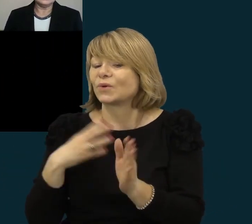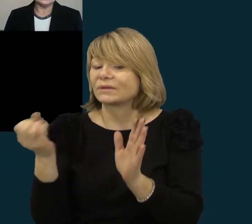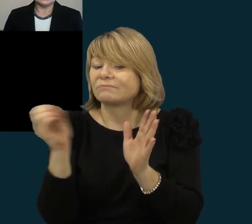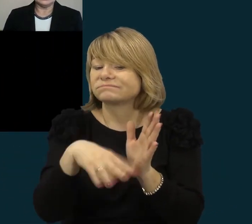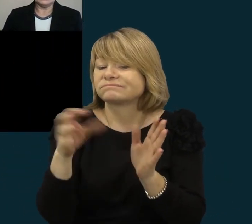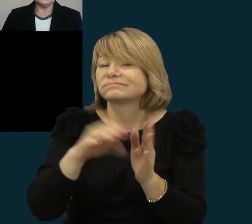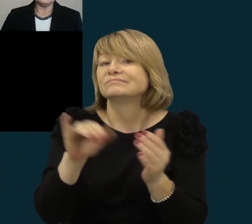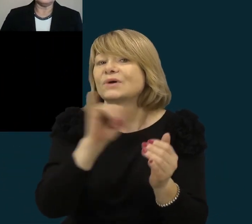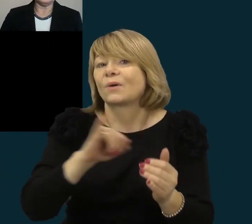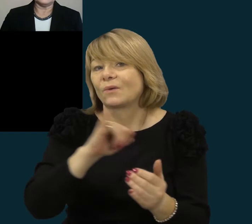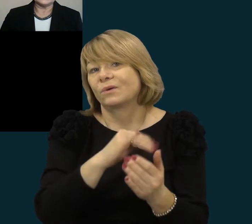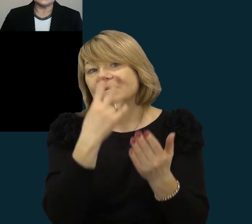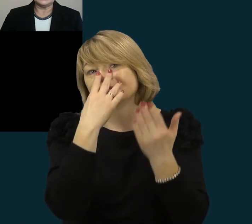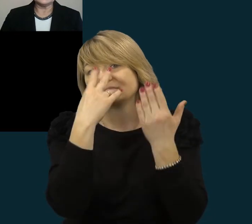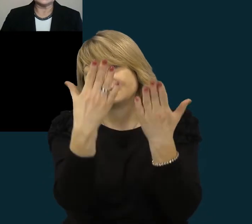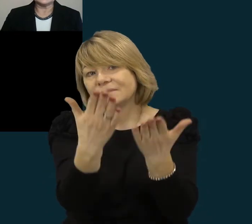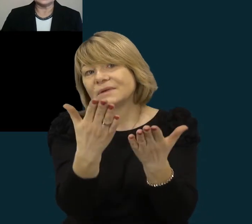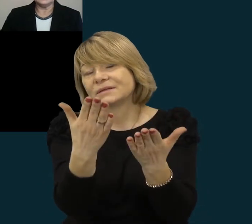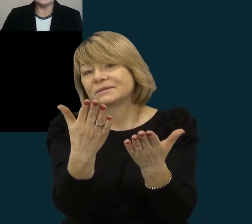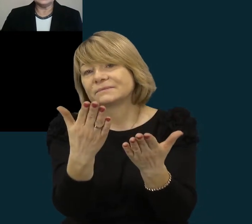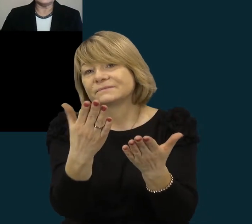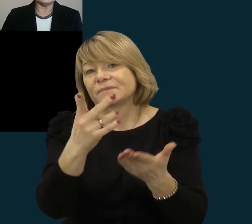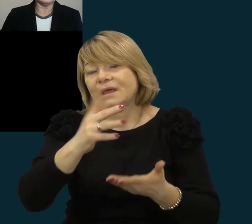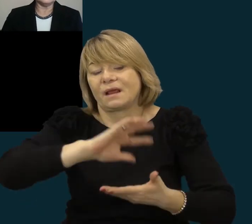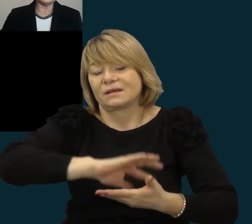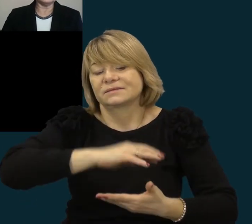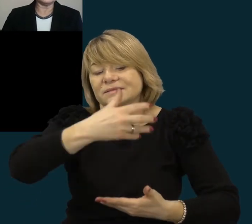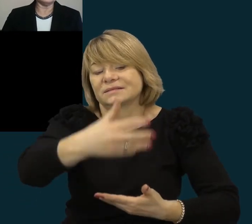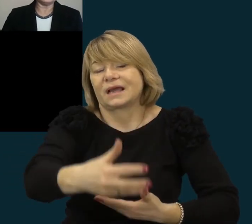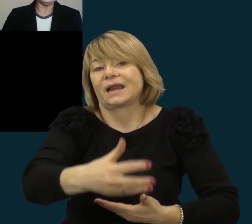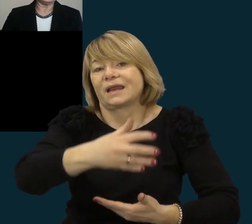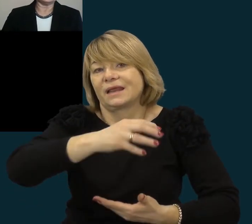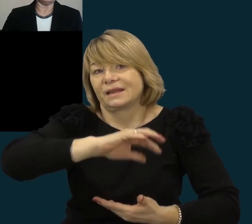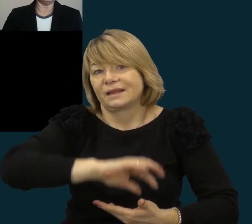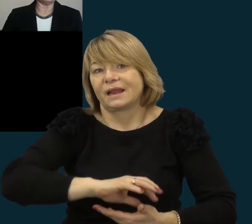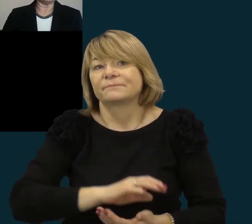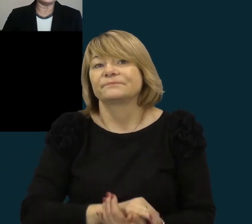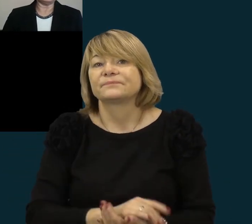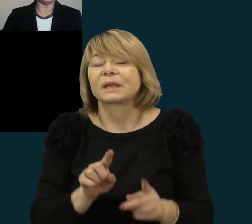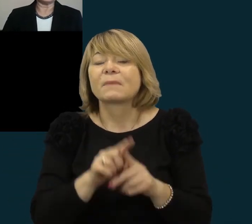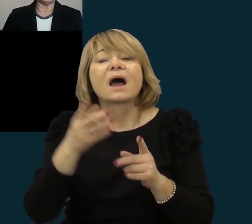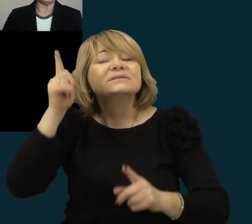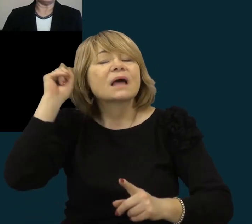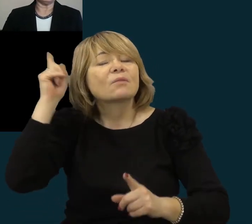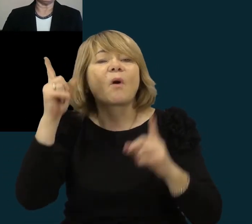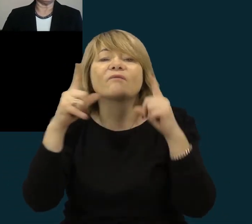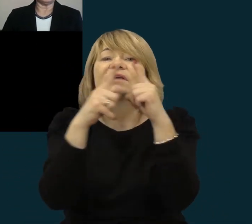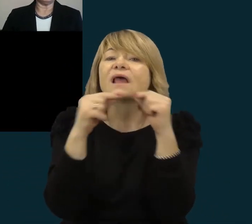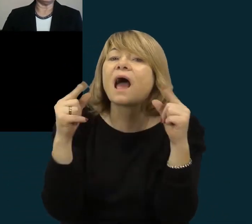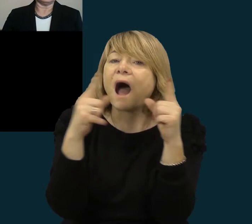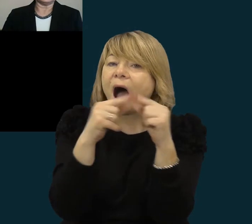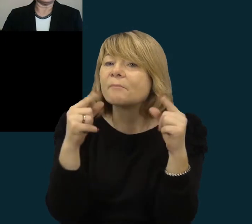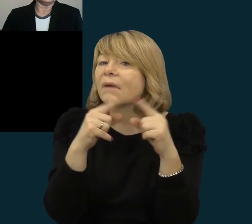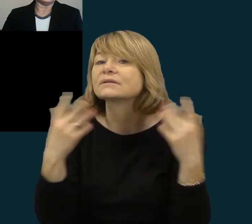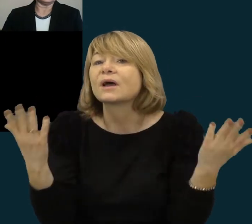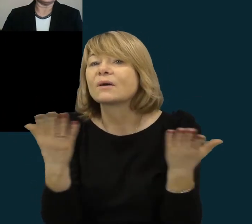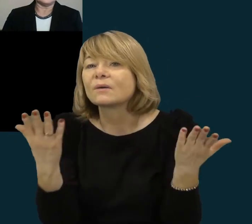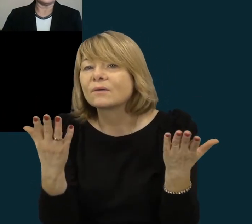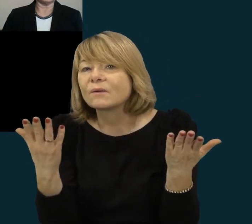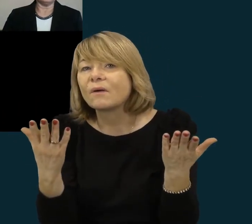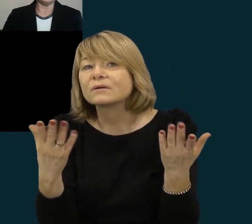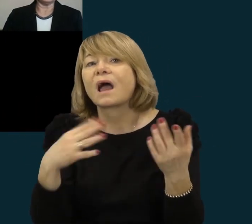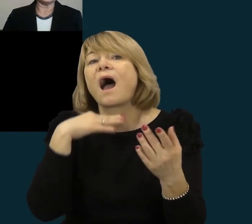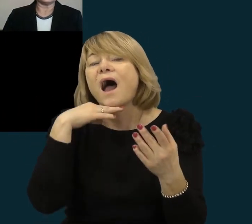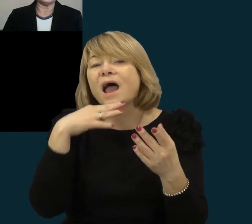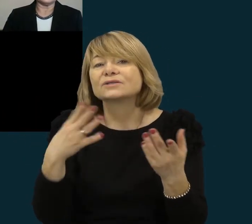ir paveikslėlis, ar tai nuotraukas. Senovėnės samatas molinėjų gamintoje, kas taip,